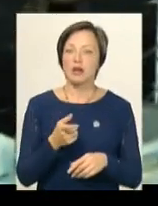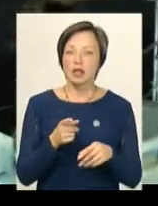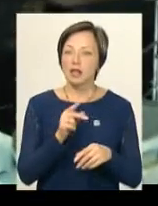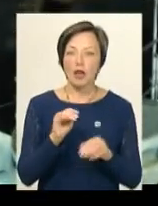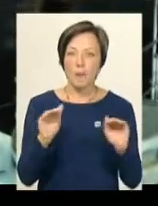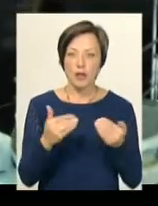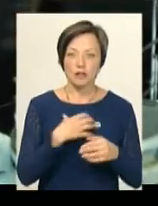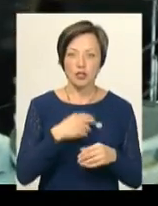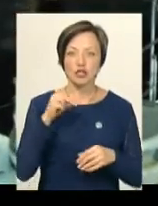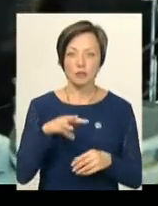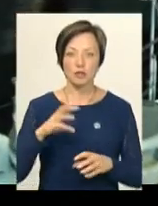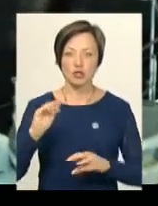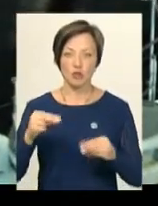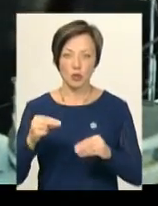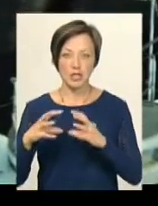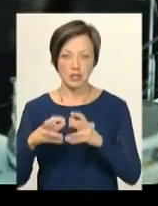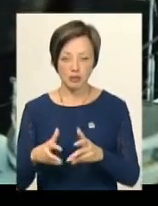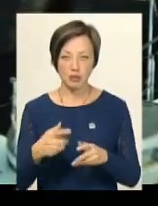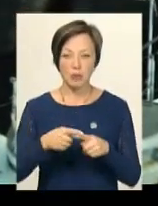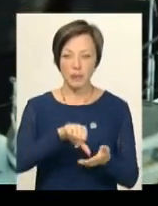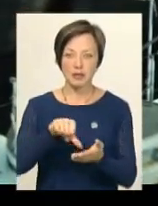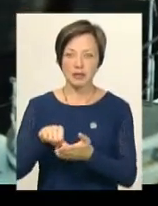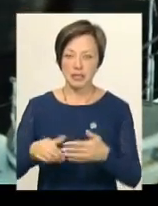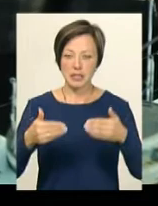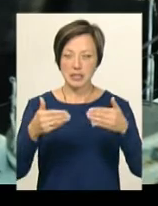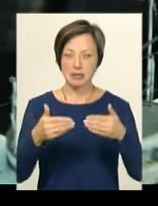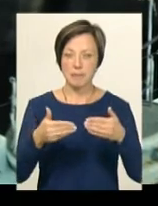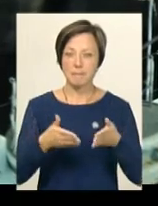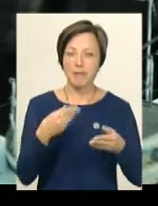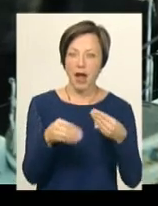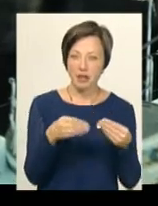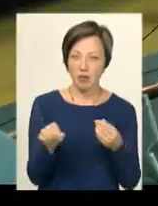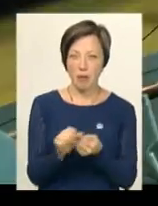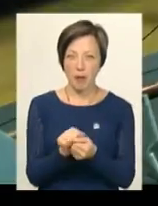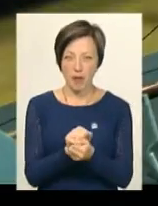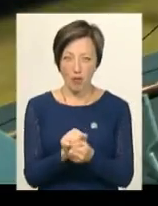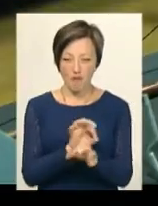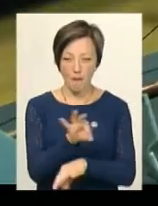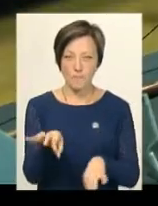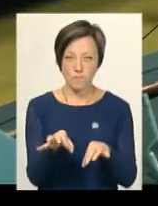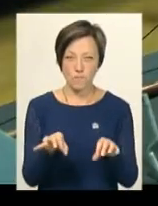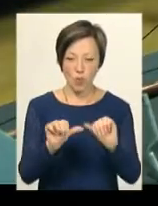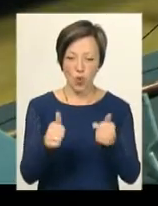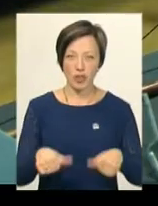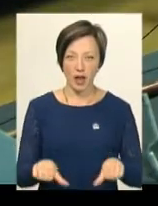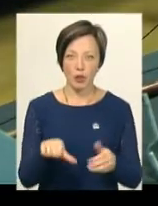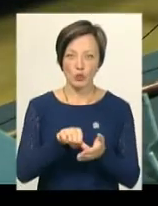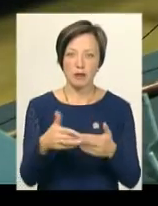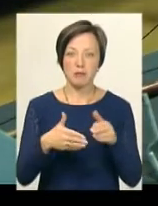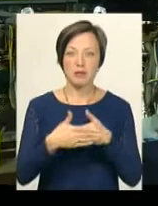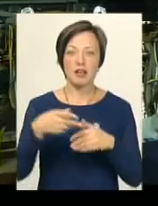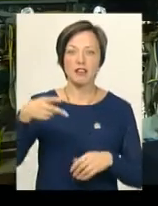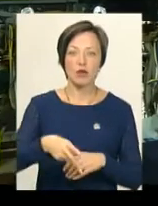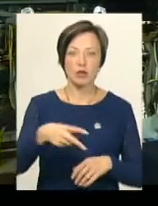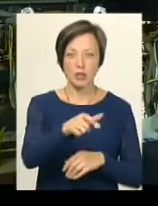аніж чемпіонат світу. Цього разу спортсмени представлятимуть стендові моделі – пластикові і паперові. Учасників передбачається близько двох тисяч.